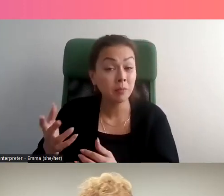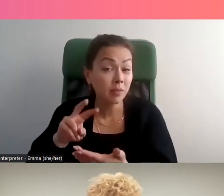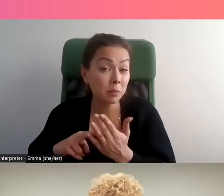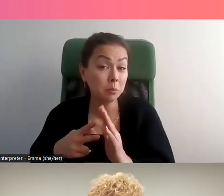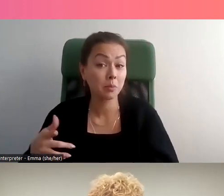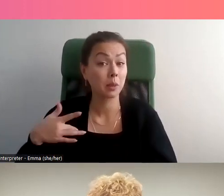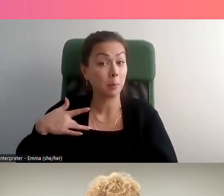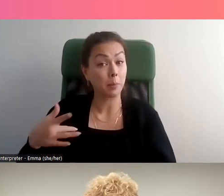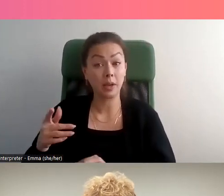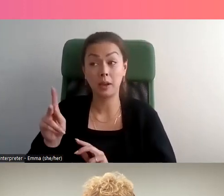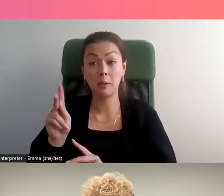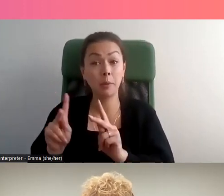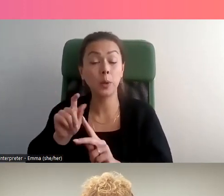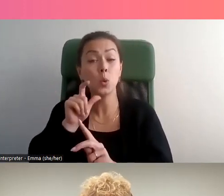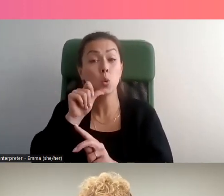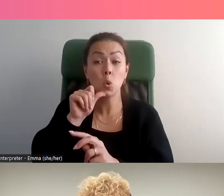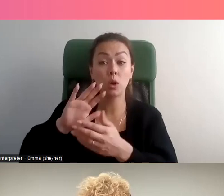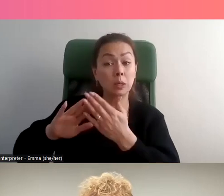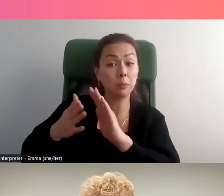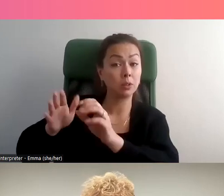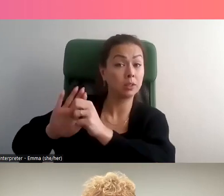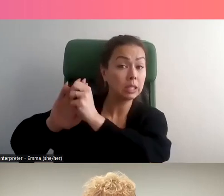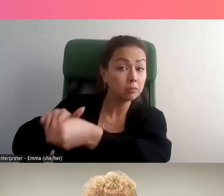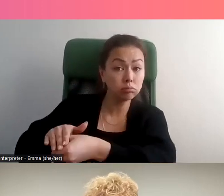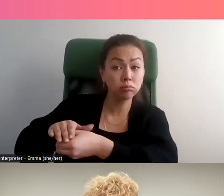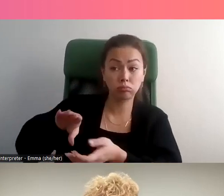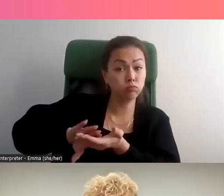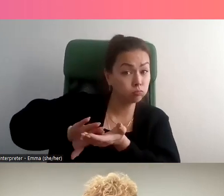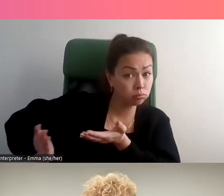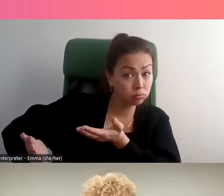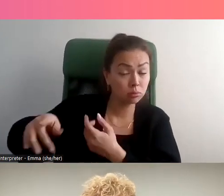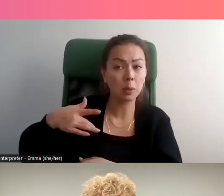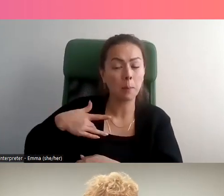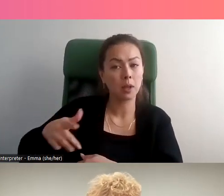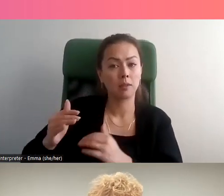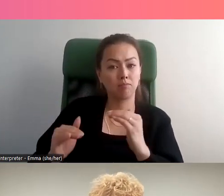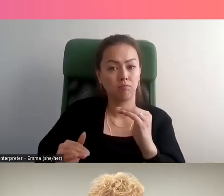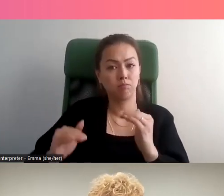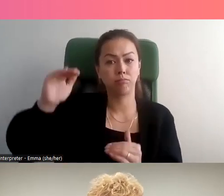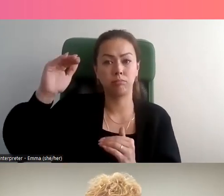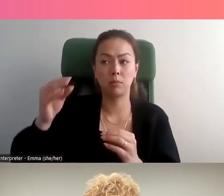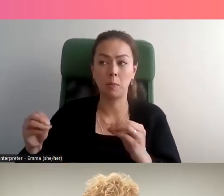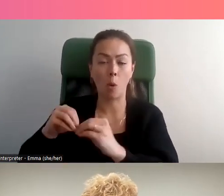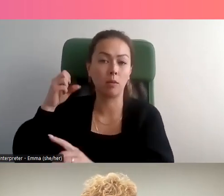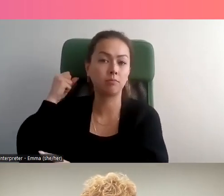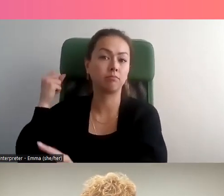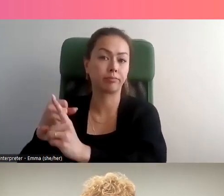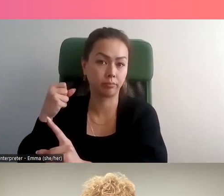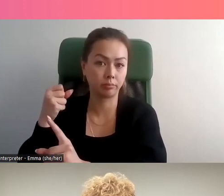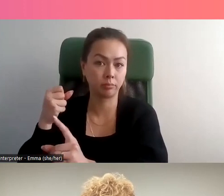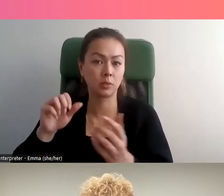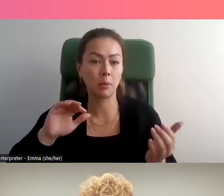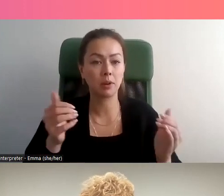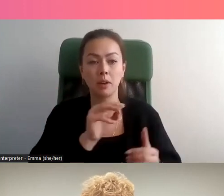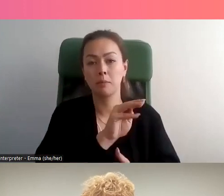les gens issus de gros minoritaires sont à un risque plus élevé de